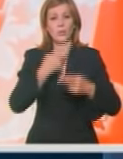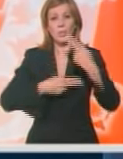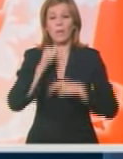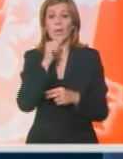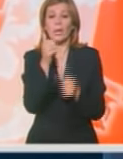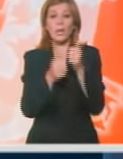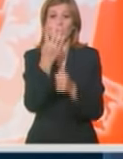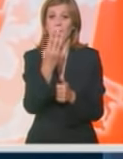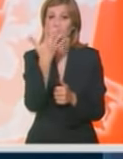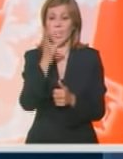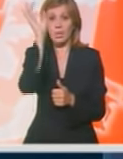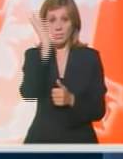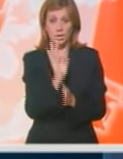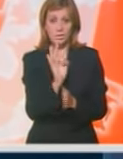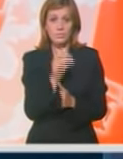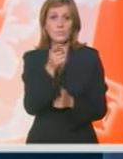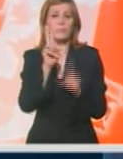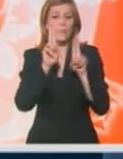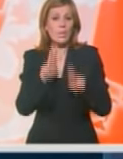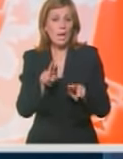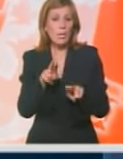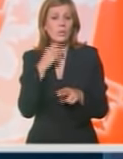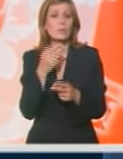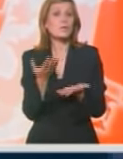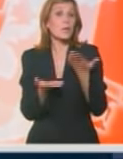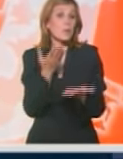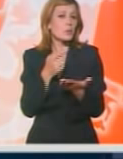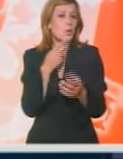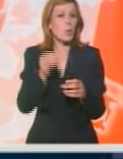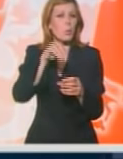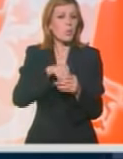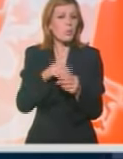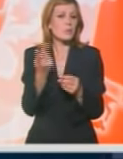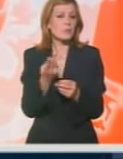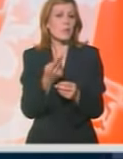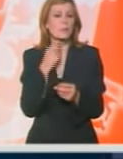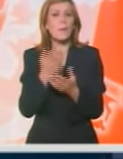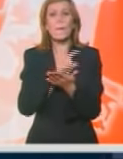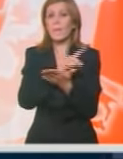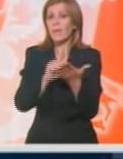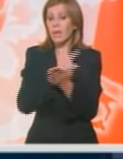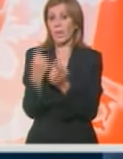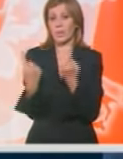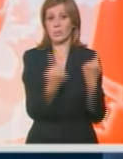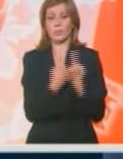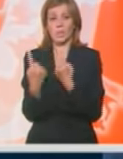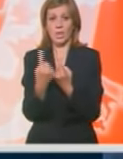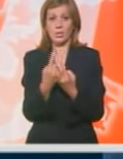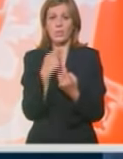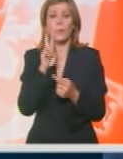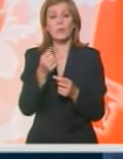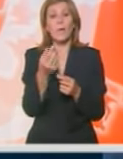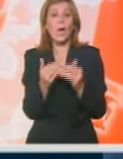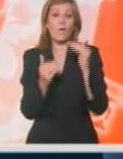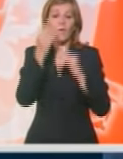45%. Tu onda može da se eventualno unese neka klauzula o nekim privremenim situacijama kad možda bude malo